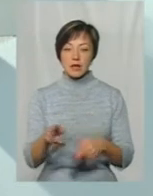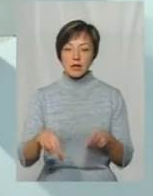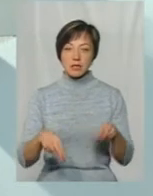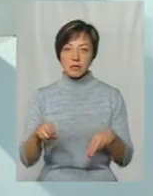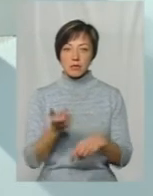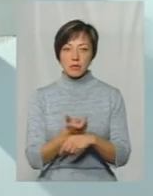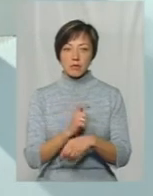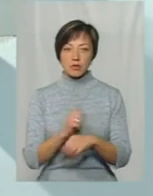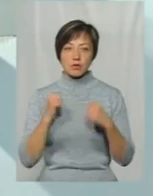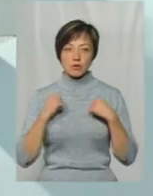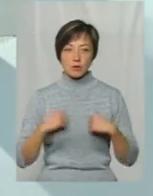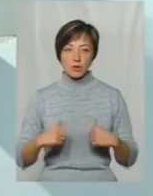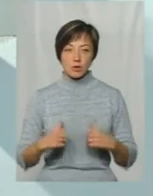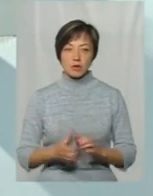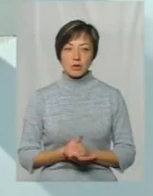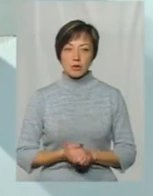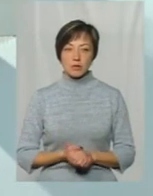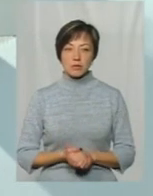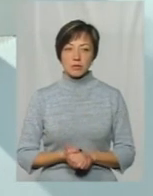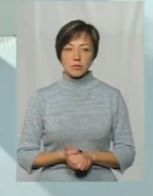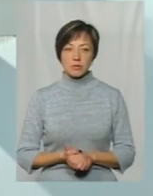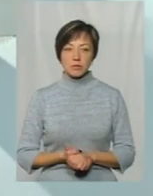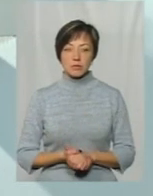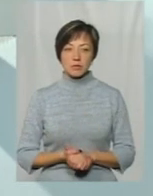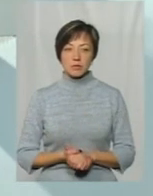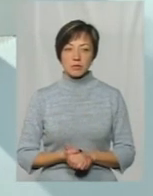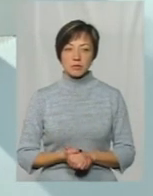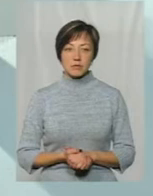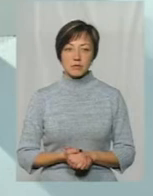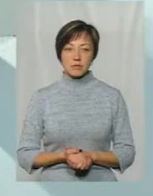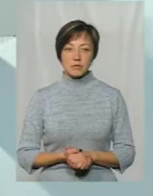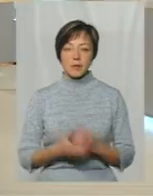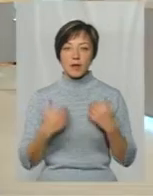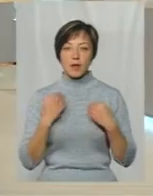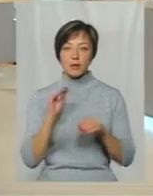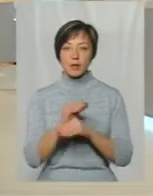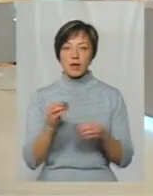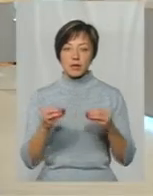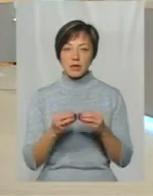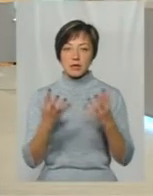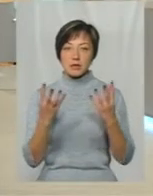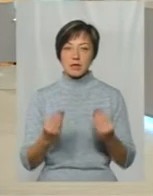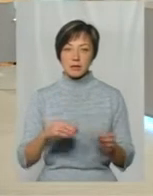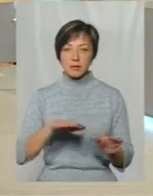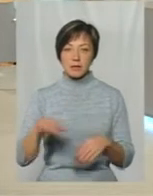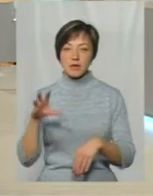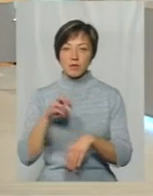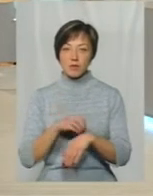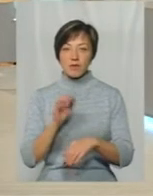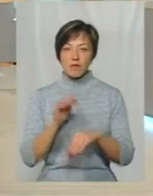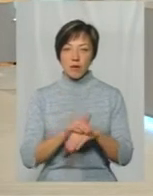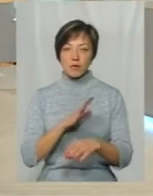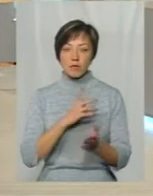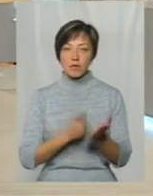більш спокійніші І, перепрошую, що доповню вас, 10 днів після покусу Якщо факт такий був і він